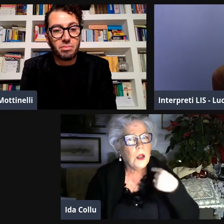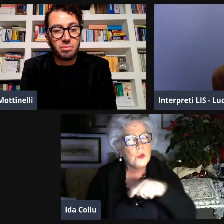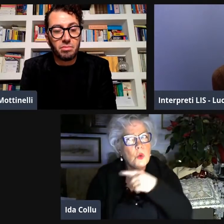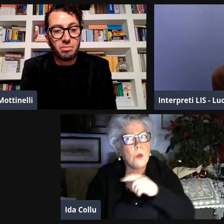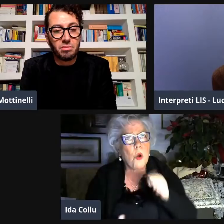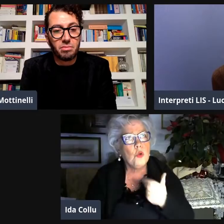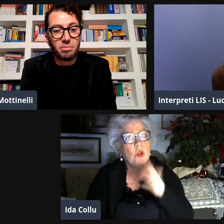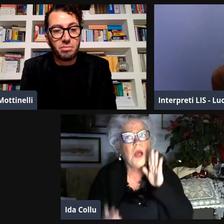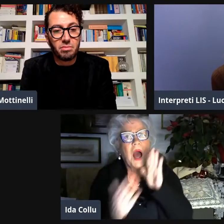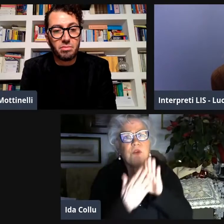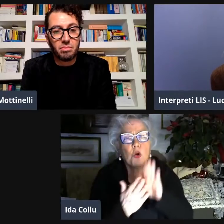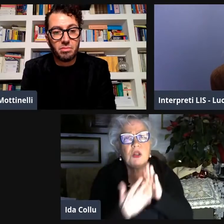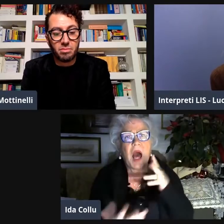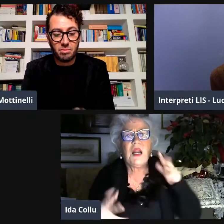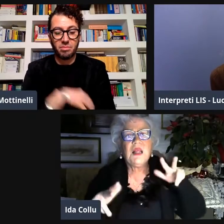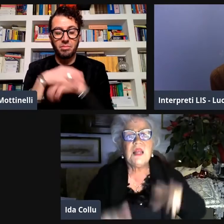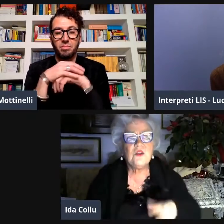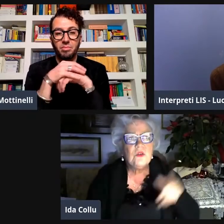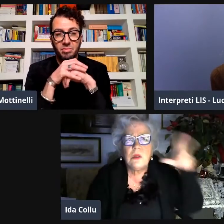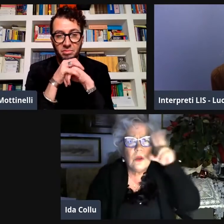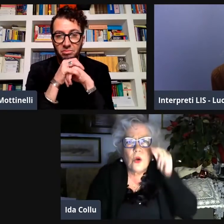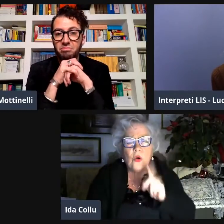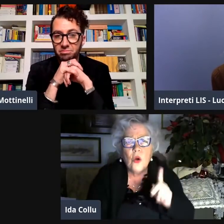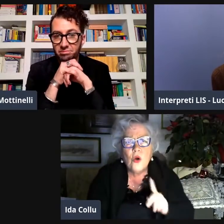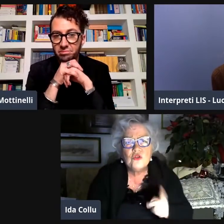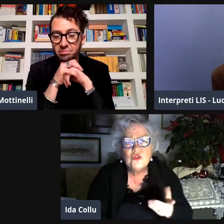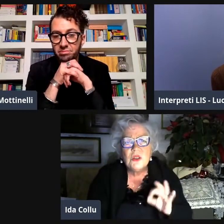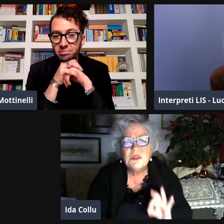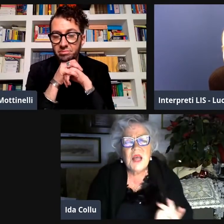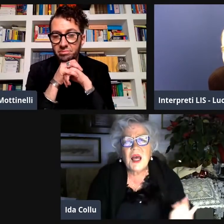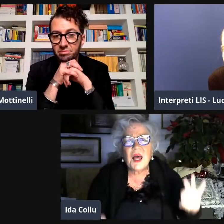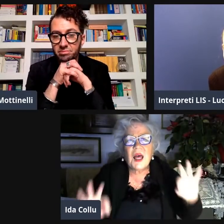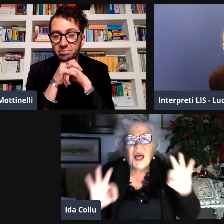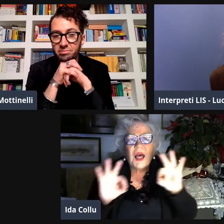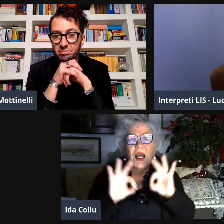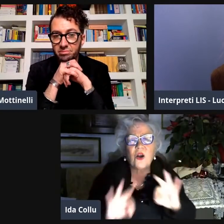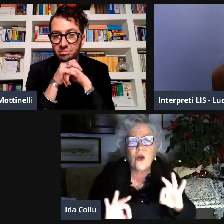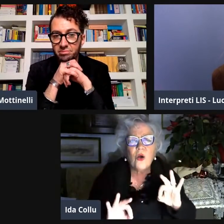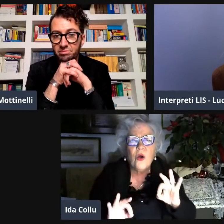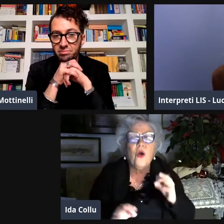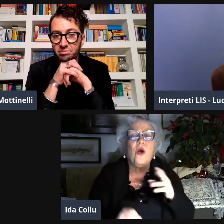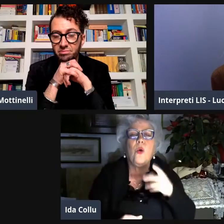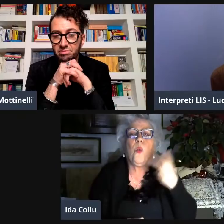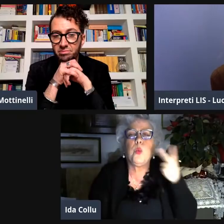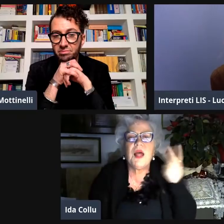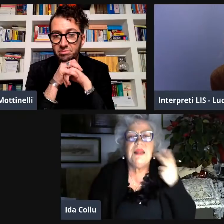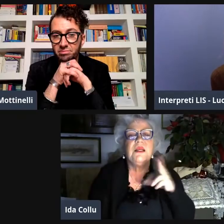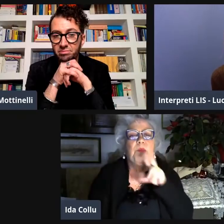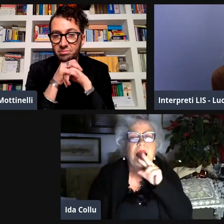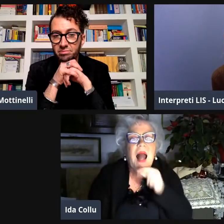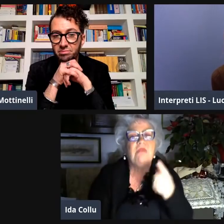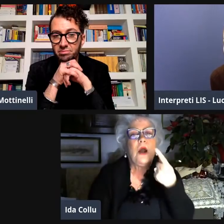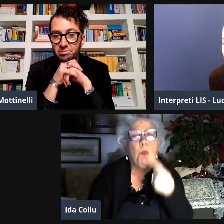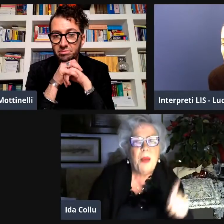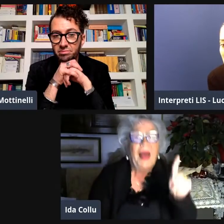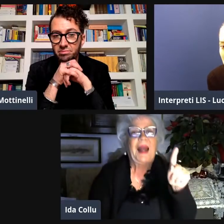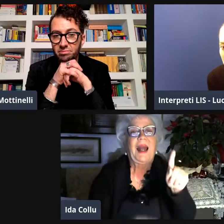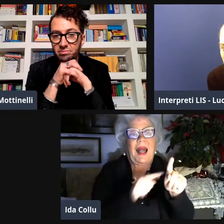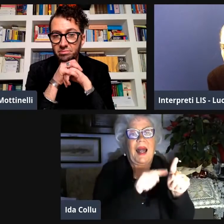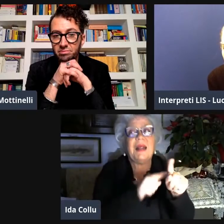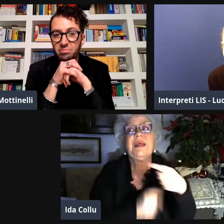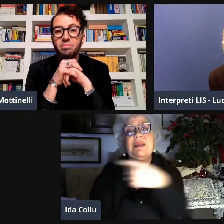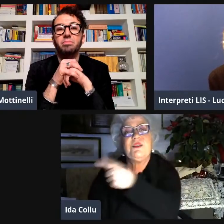a tal punto e quindi il suo modo di affrontare le situazioni non era possiamo dire